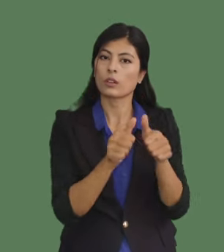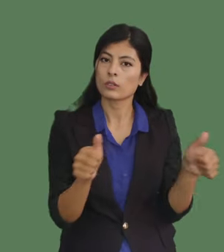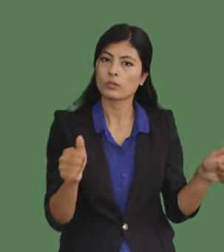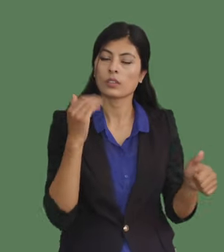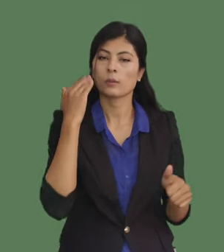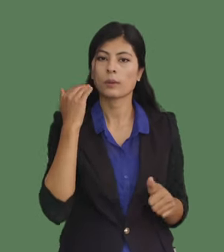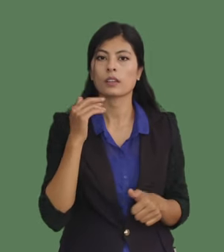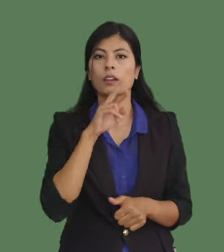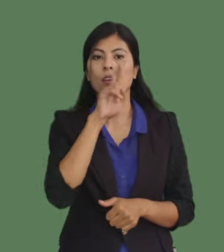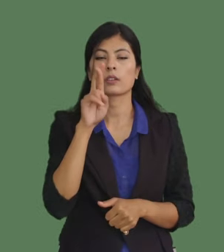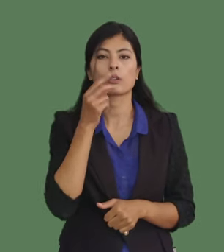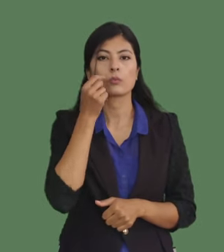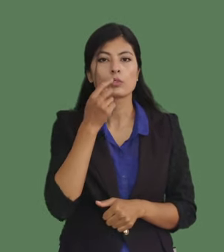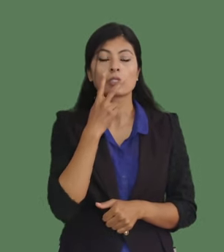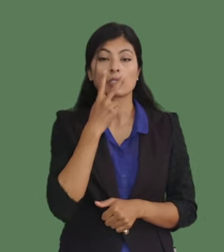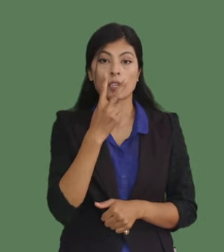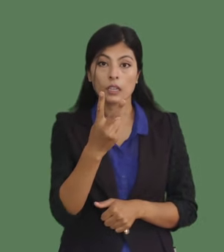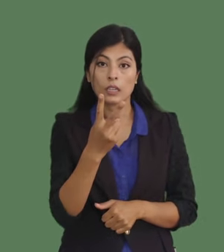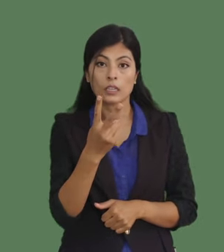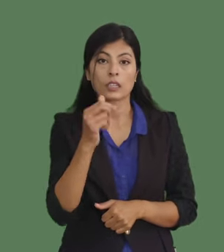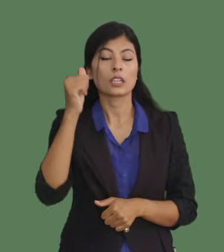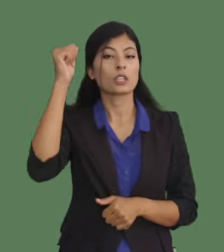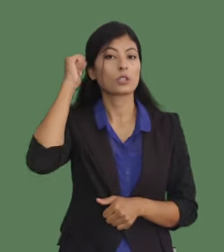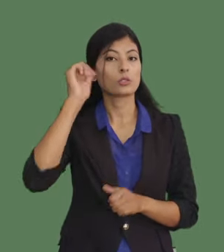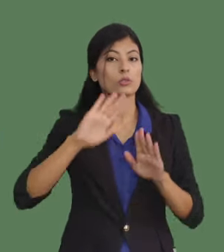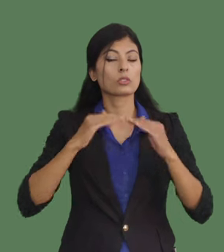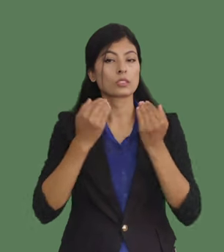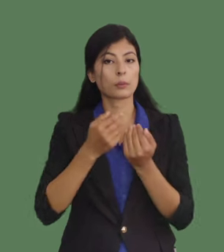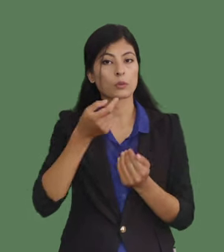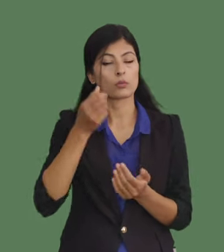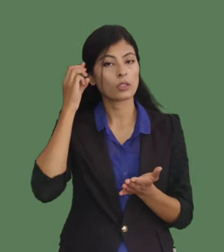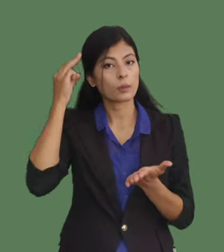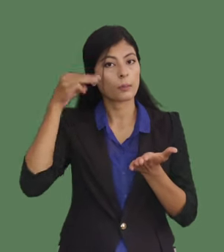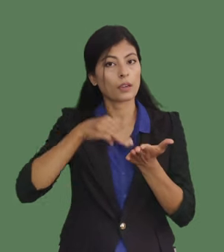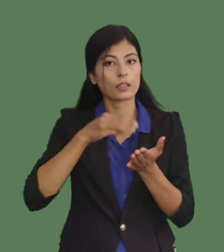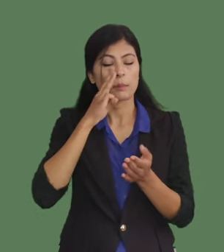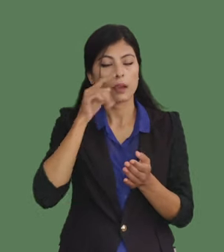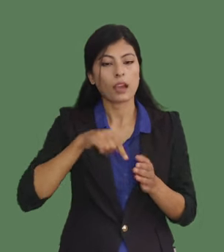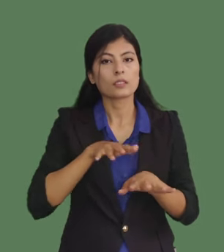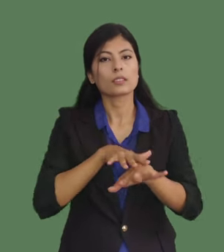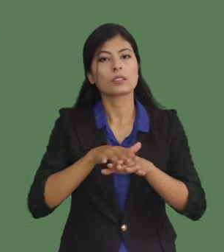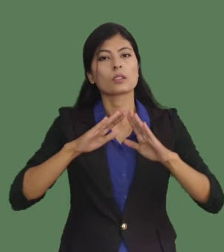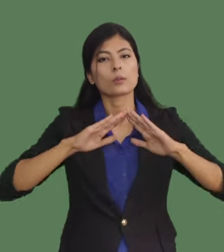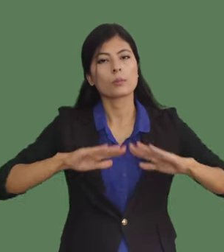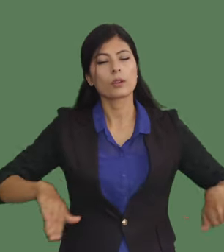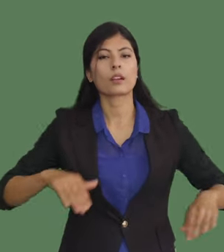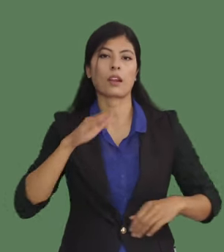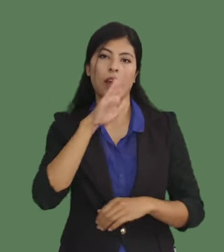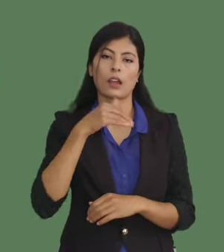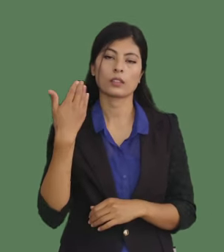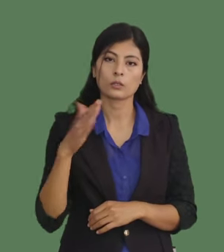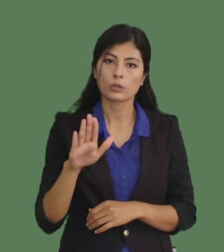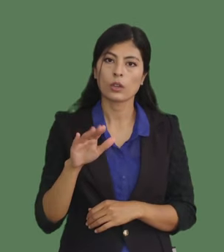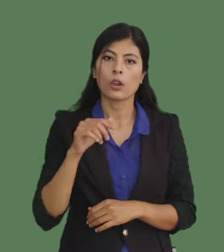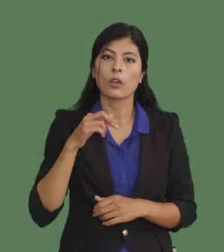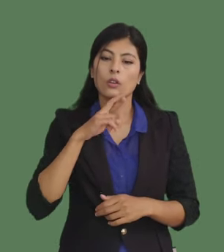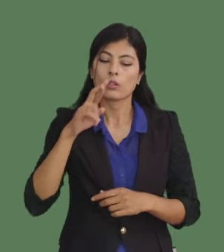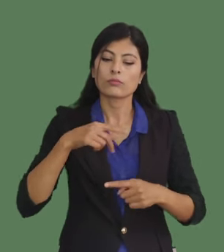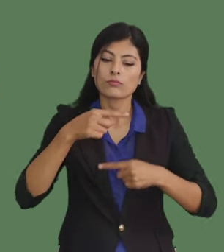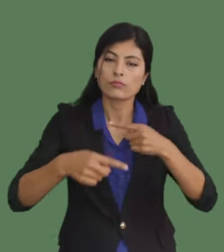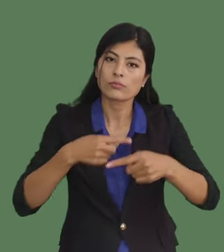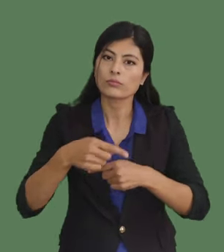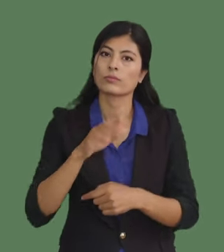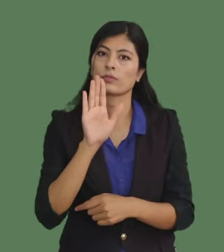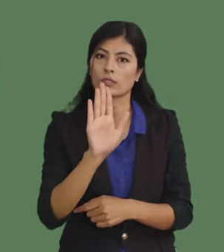महिला रपुरुषलाई हेने इजो को सामाजिक मुल्यमा नेतामा आजा धेरे फरक आई सकेको तथा आई रहेको